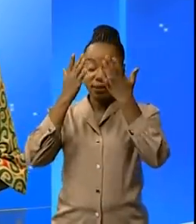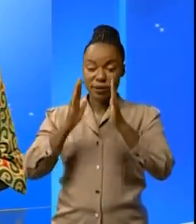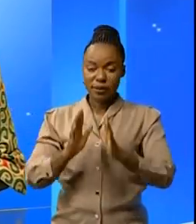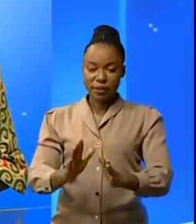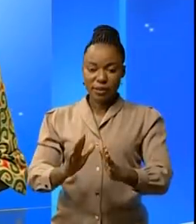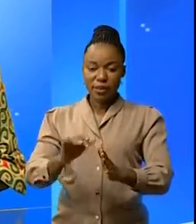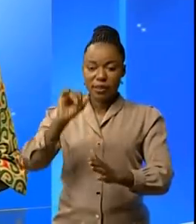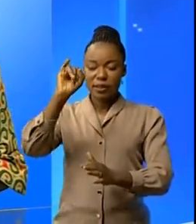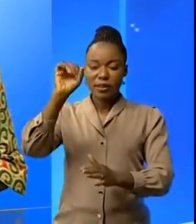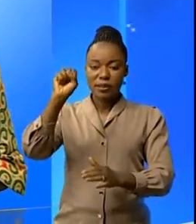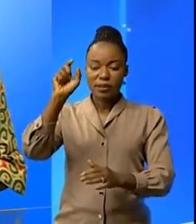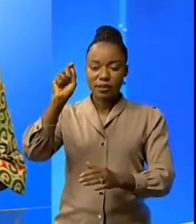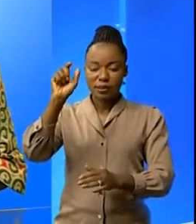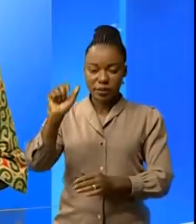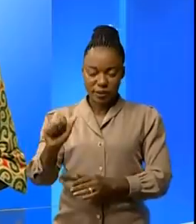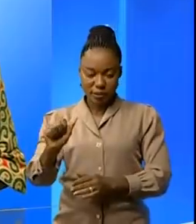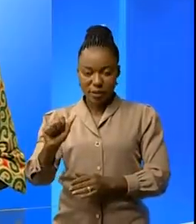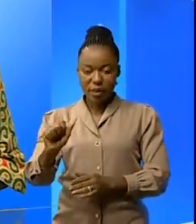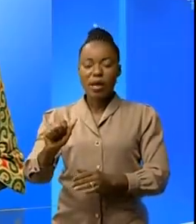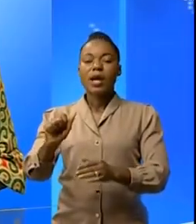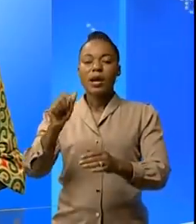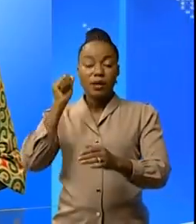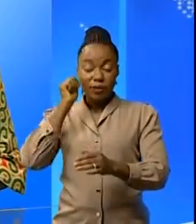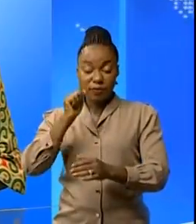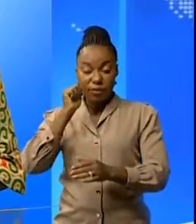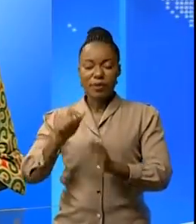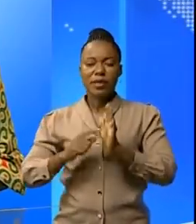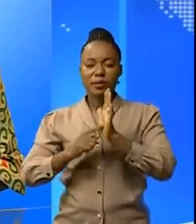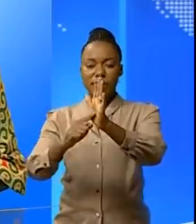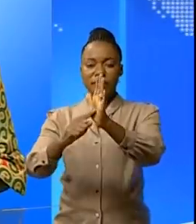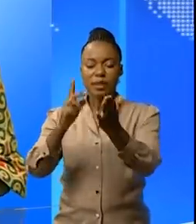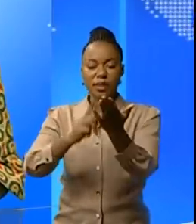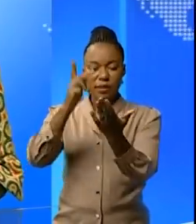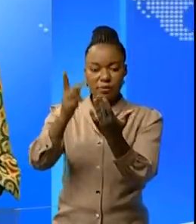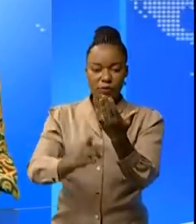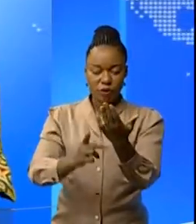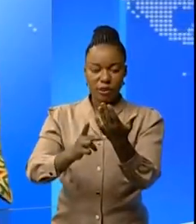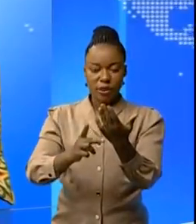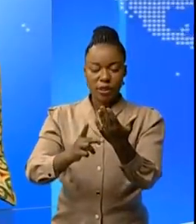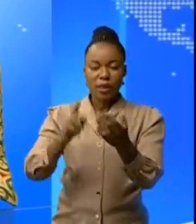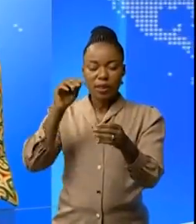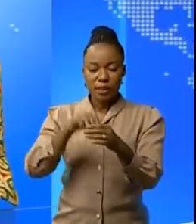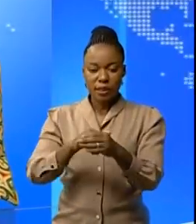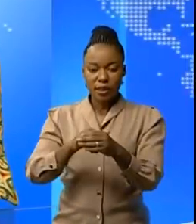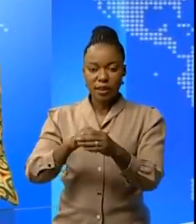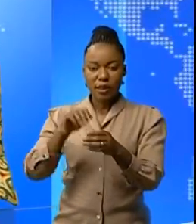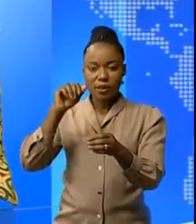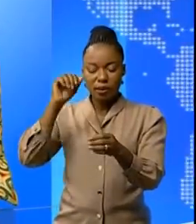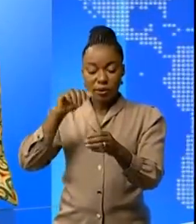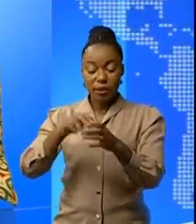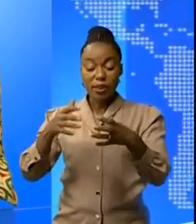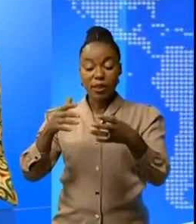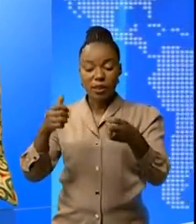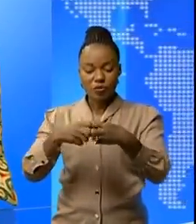'ISTAR Hermeline Ndandou qui a présenté un projet dans le domaine des énergétiques